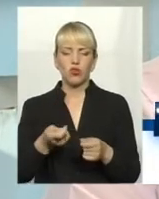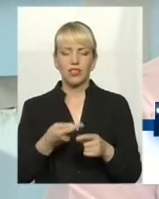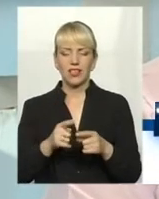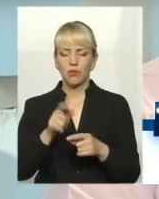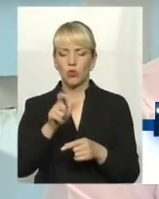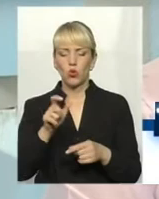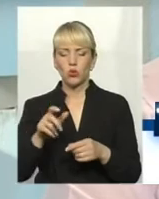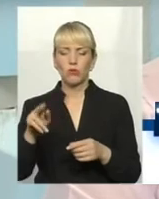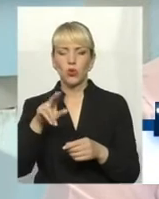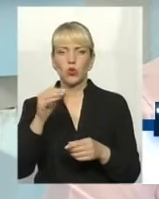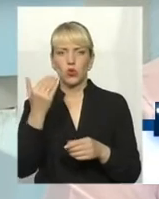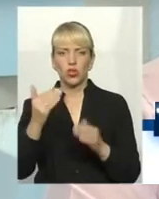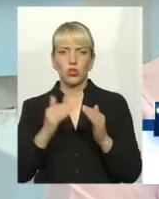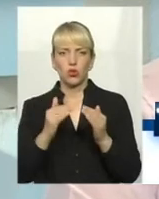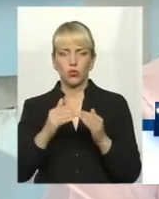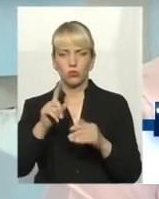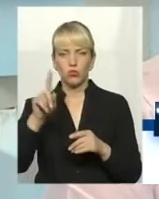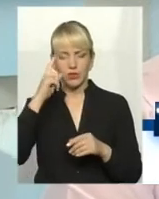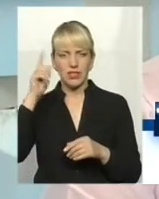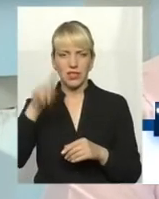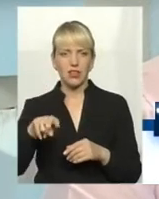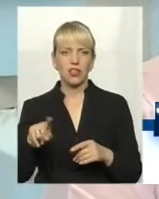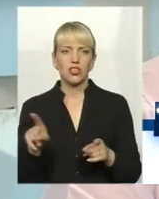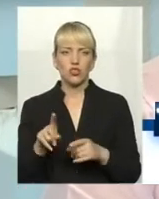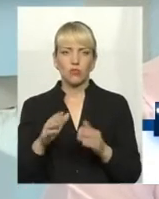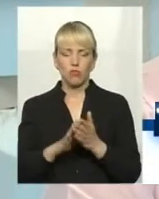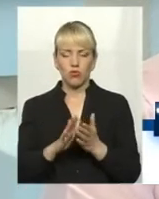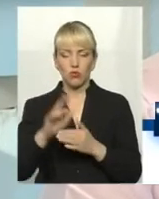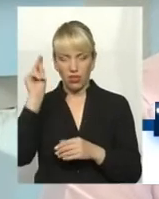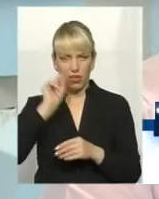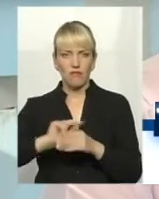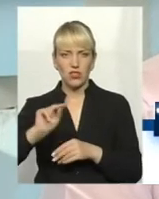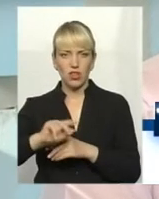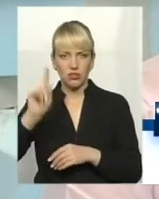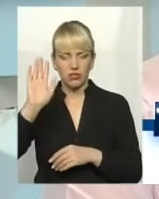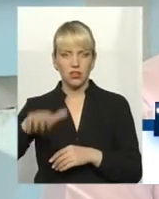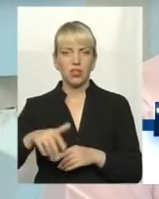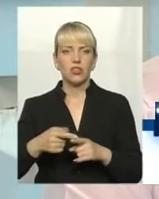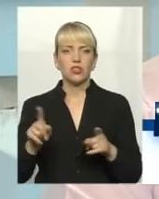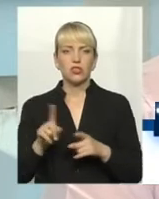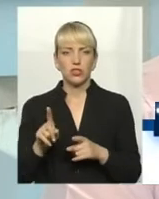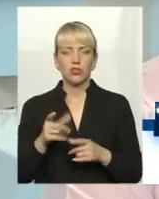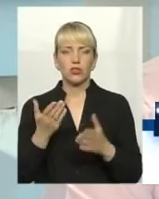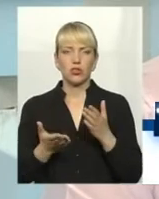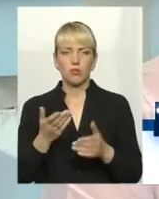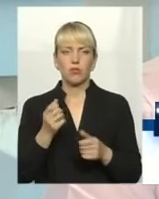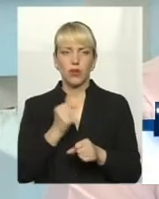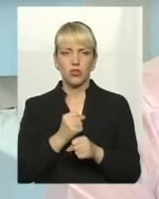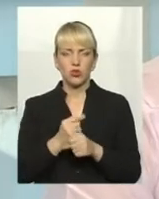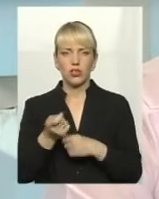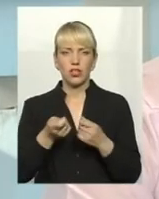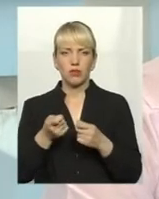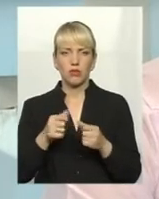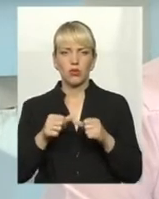назад їм до ЄСНІ Господи, хай вони собі знають, і я думаю, це буде навчально. Тому що, якщо працюють амбінкомісії, якщо